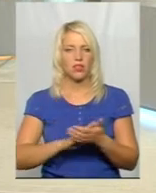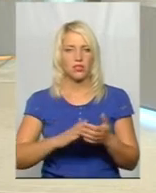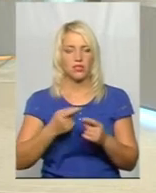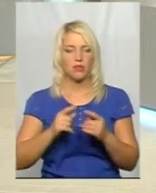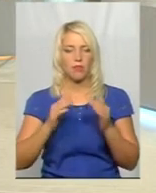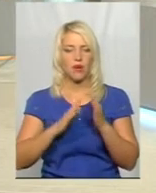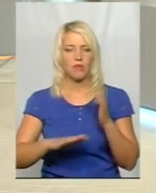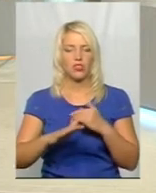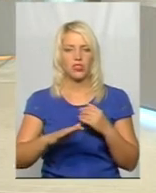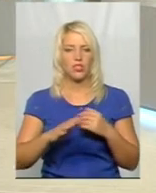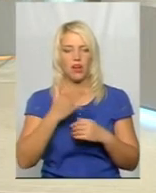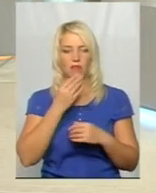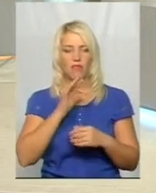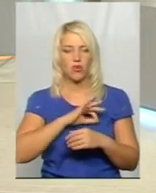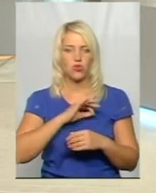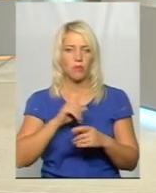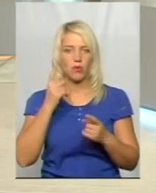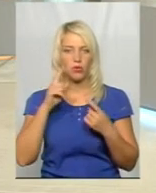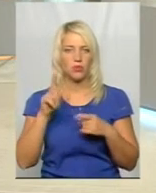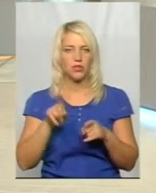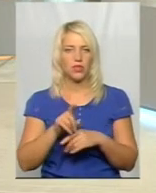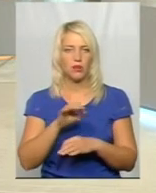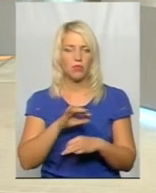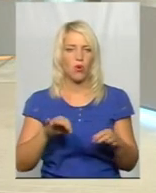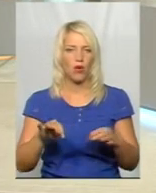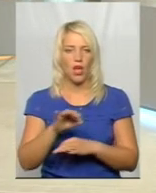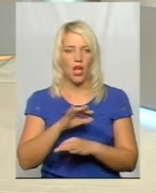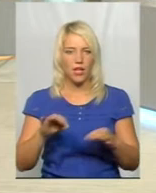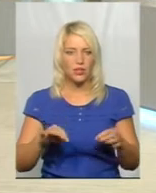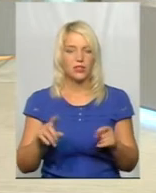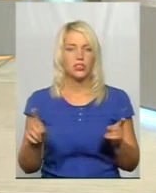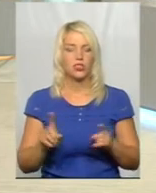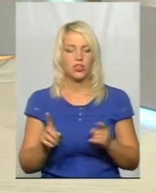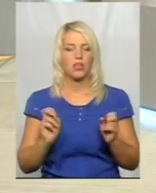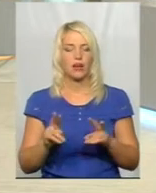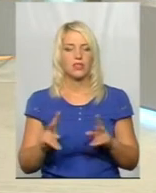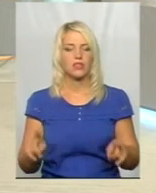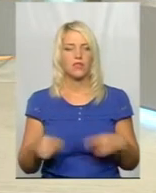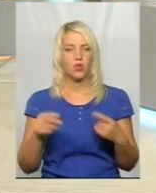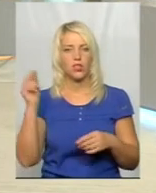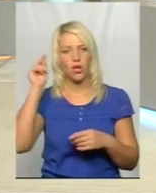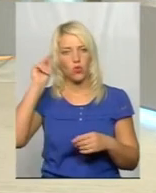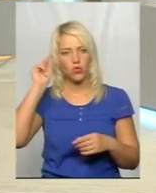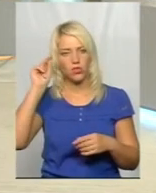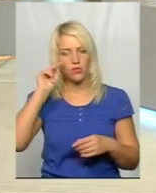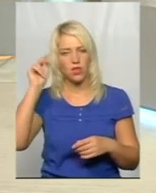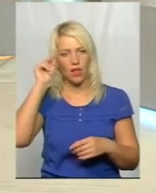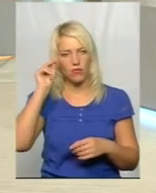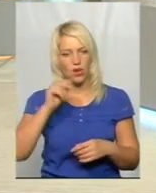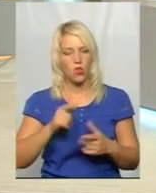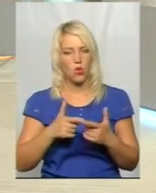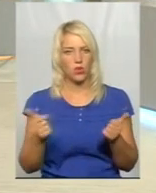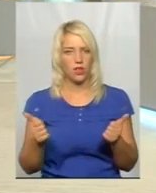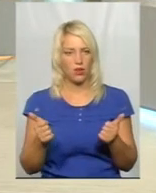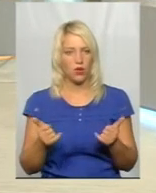використовувати. І придумали такий проєкт, як, скажімо, створення учнівського навчального готелю